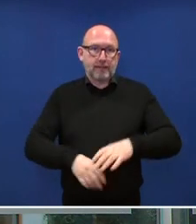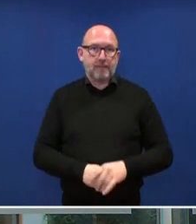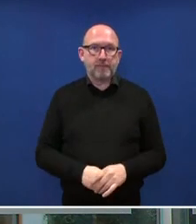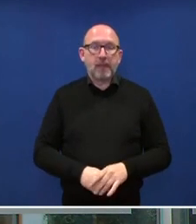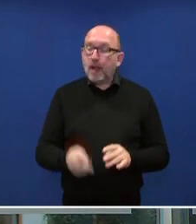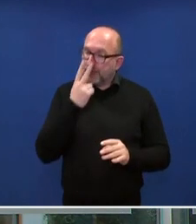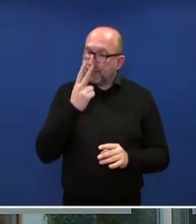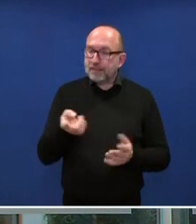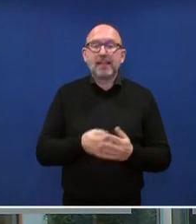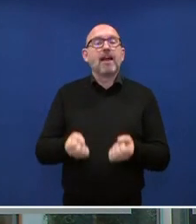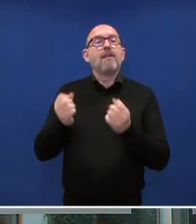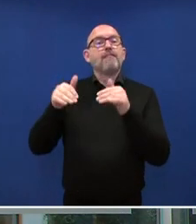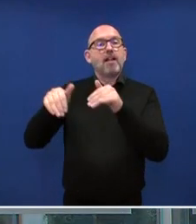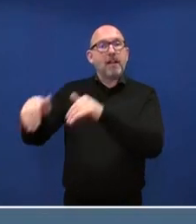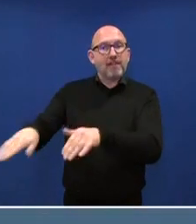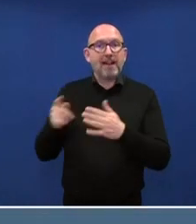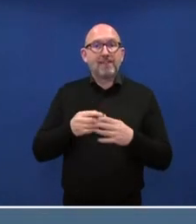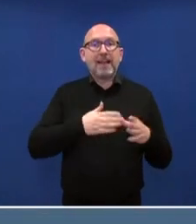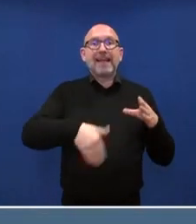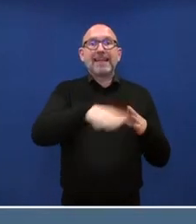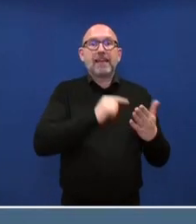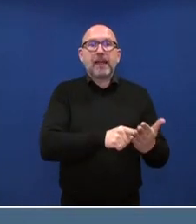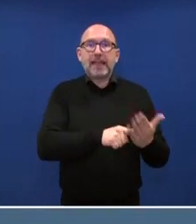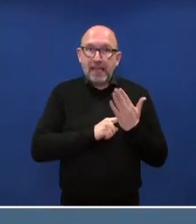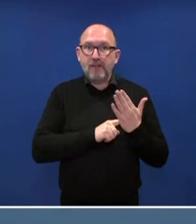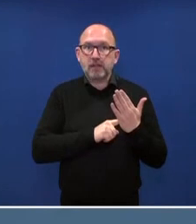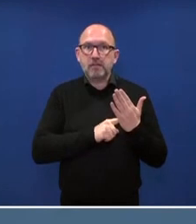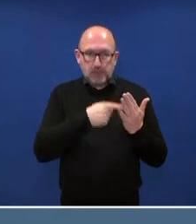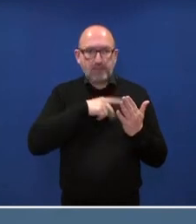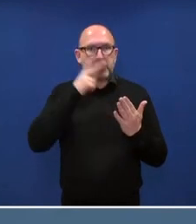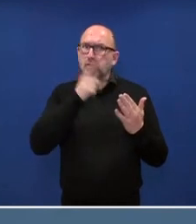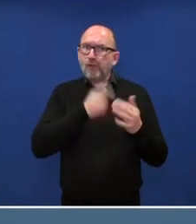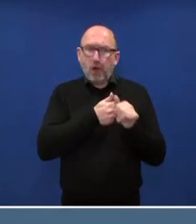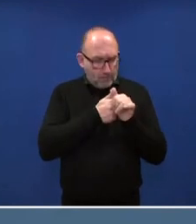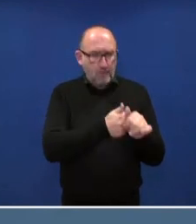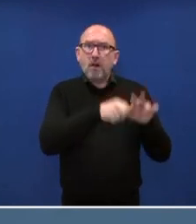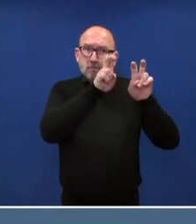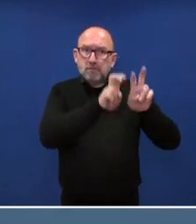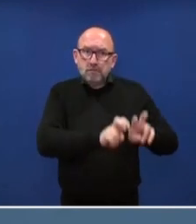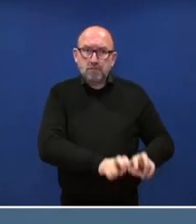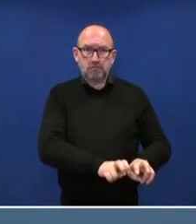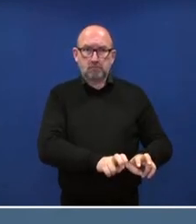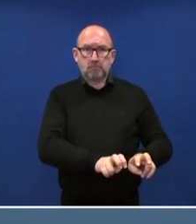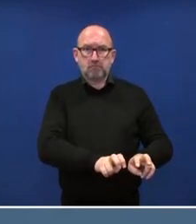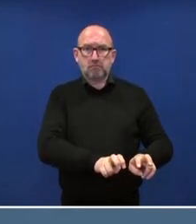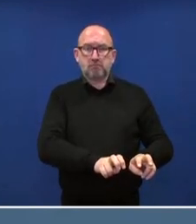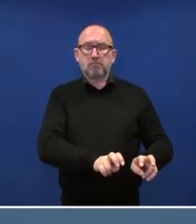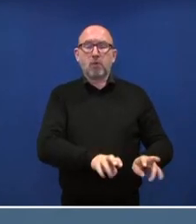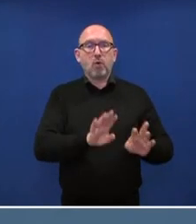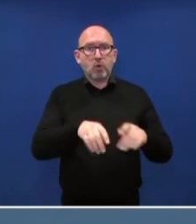jedem auch internen Hinweise, in diesem Fall waren es interne Hinweise, selbstverständlich sofort nachgehen. Und eigentlich ist es auch eine ganz ermutigende